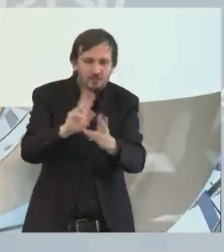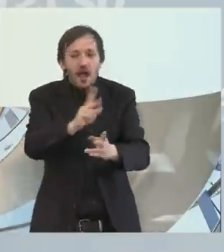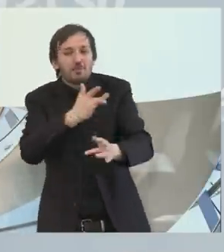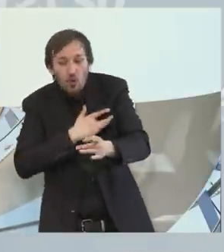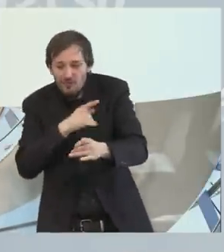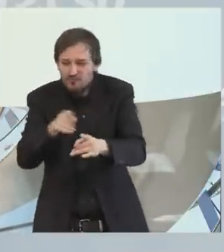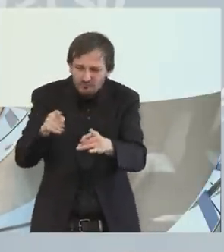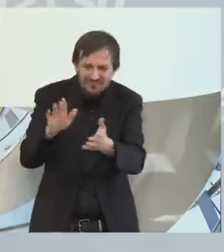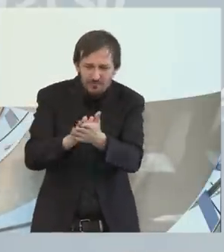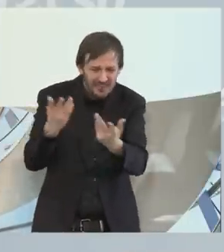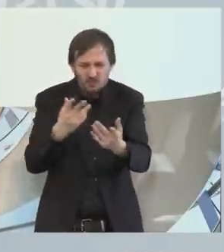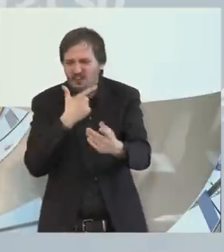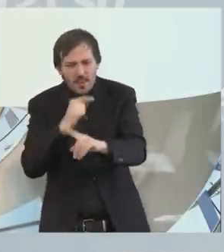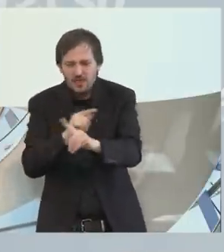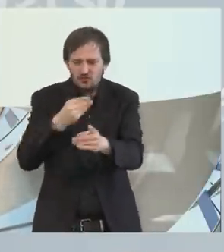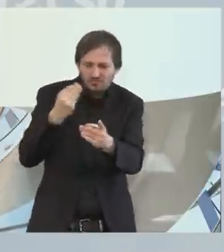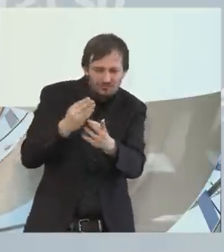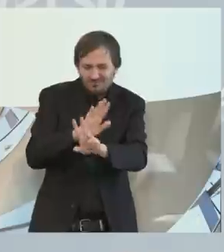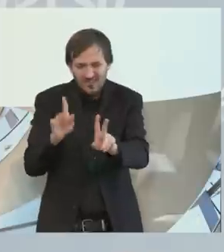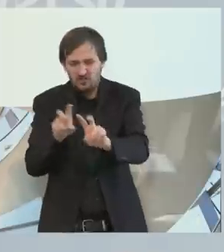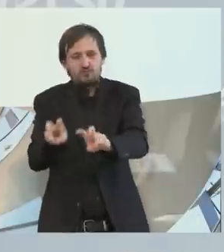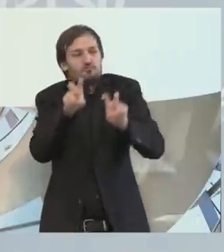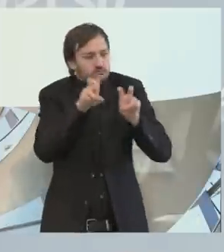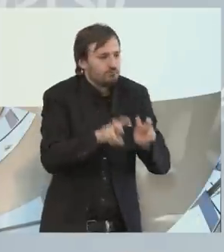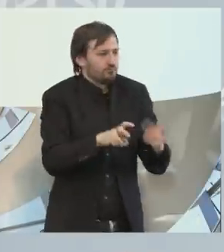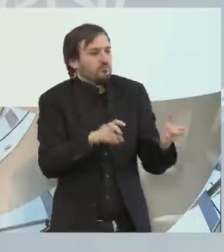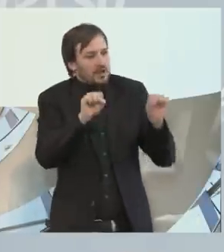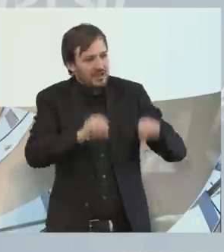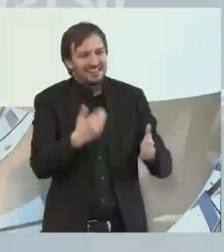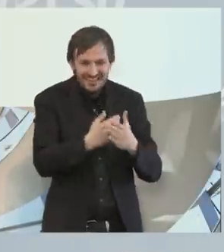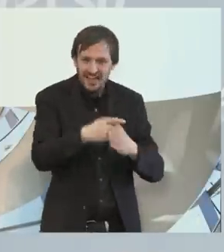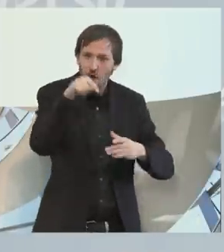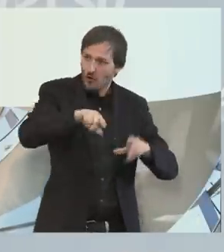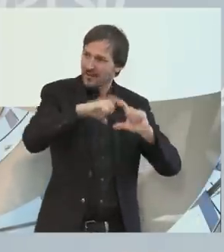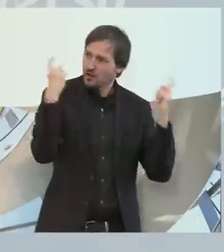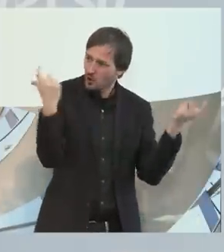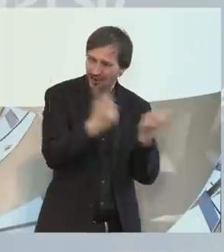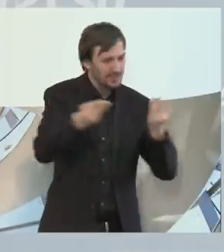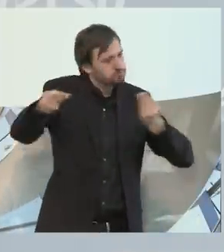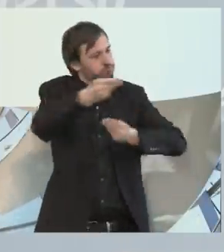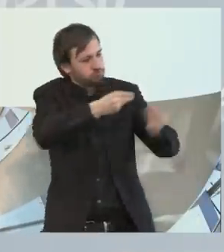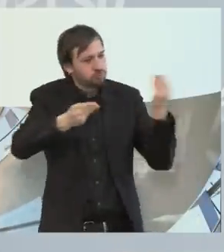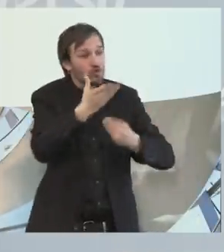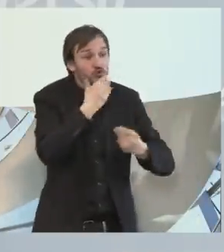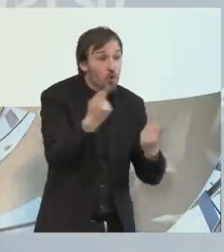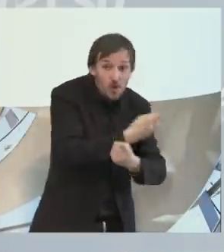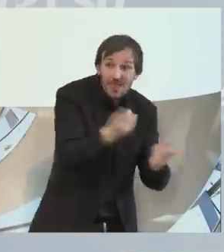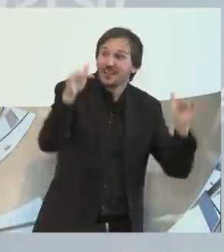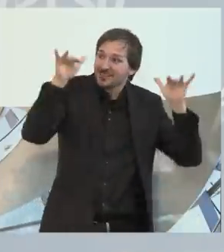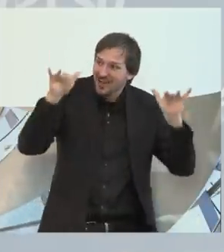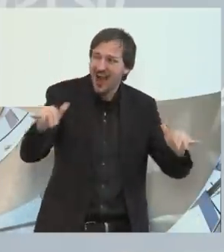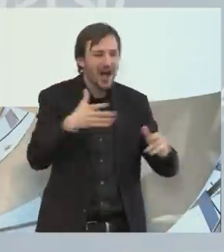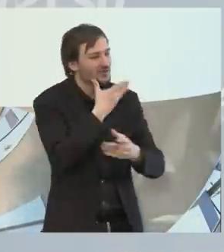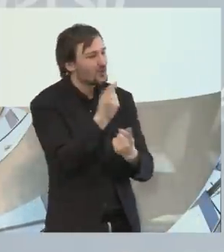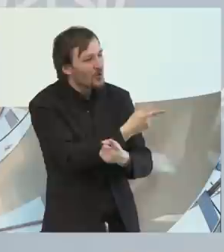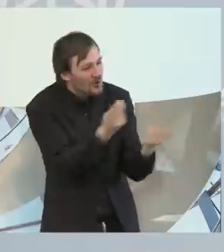sind. Deshalb und hierüber sprechen wir auf unserem heutigen Kongress. Schön, dass Sie da sind, dass Sie mitwirken, dass wir